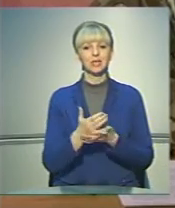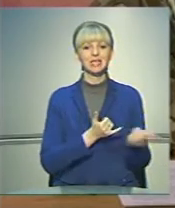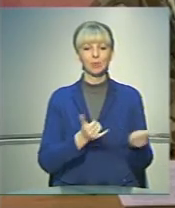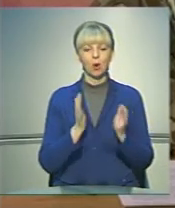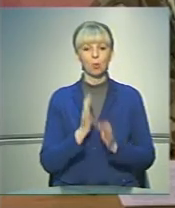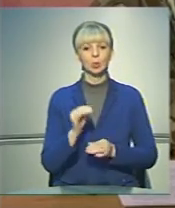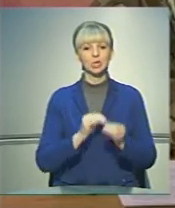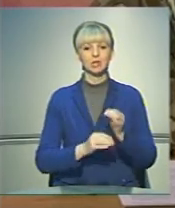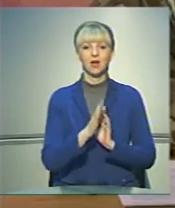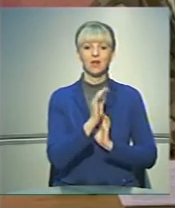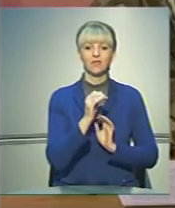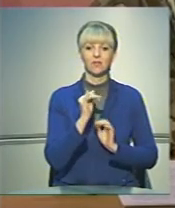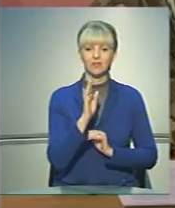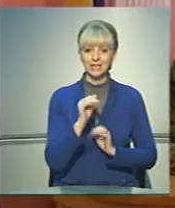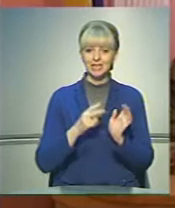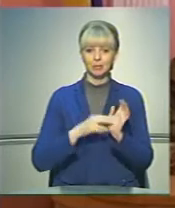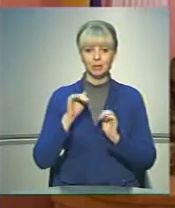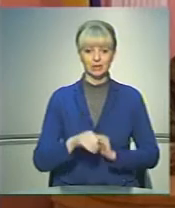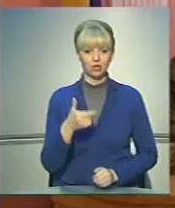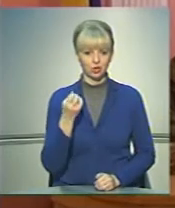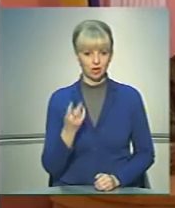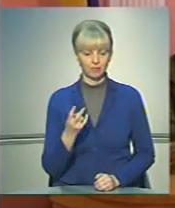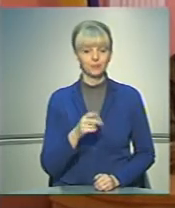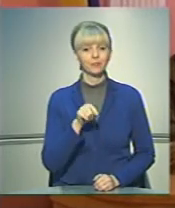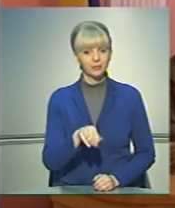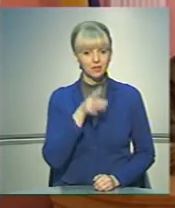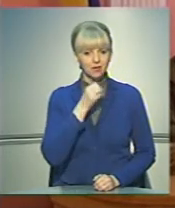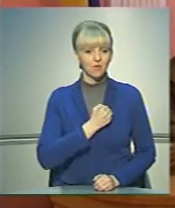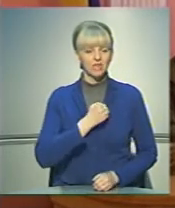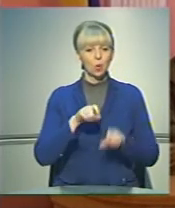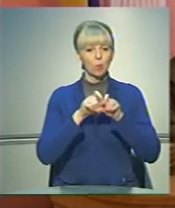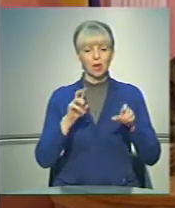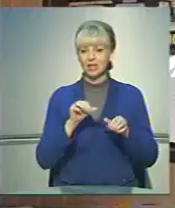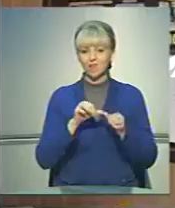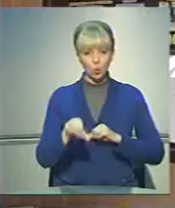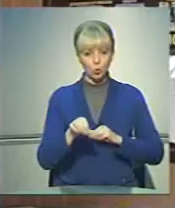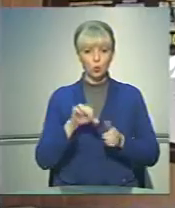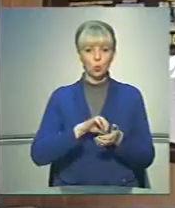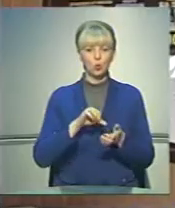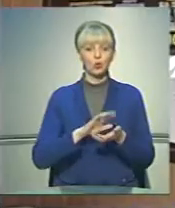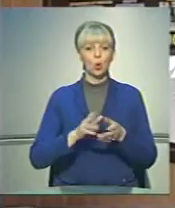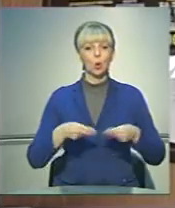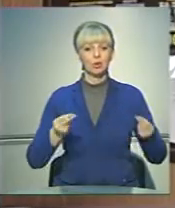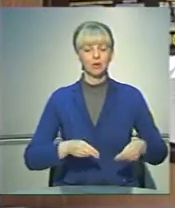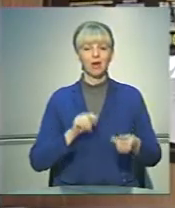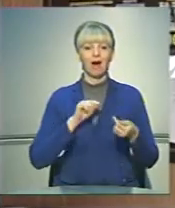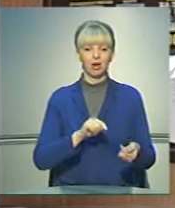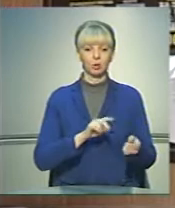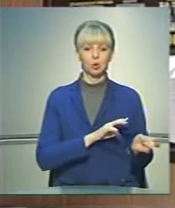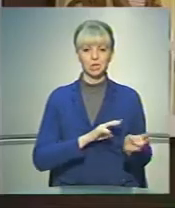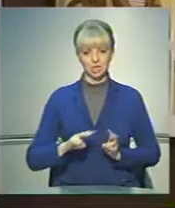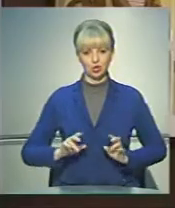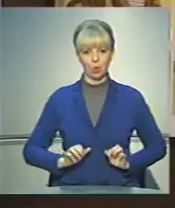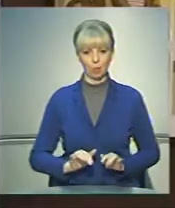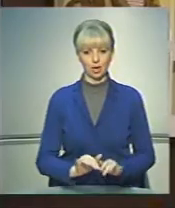буде складати від 7 тисяч гривень. В той же час у військоматі не виключають участі контрактників в антитерористичній